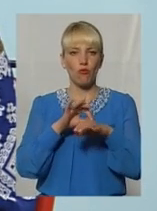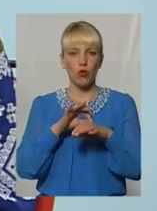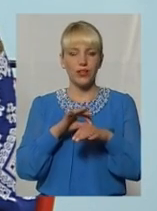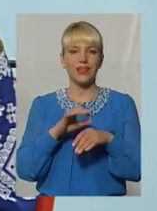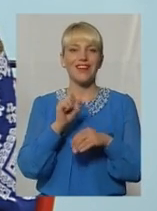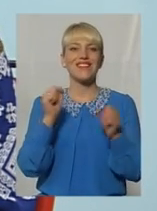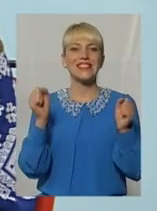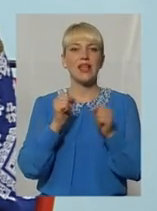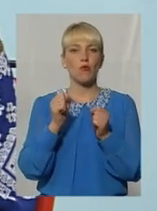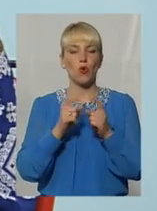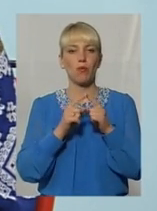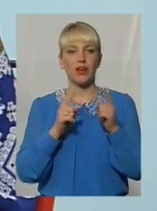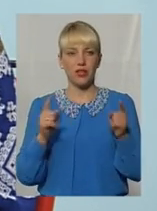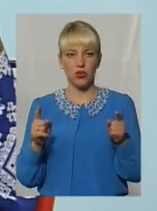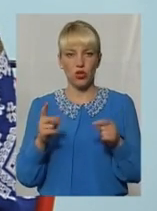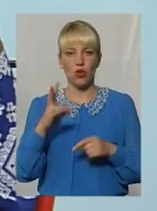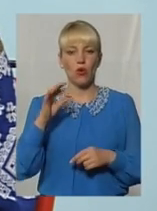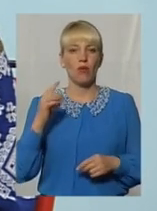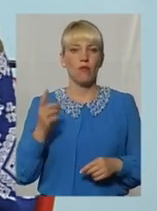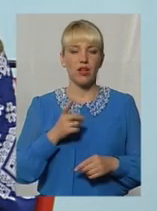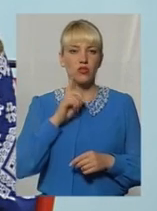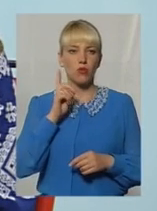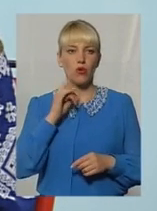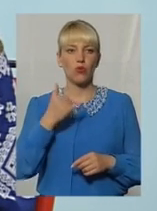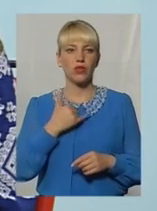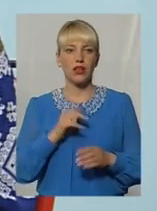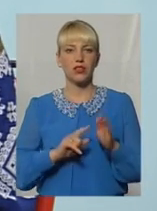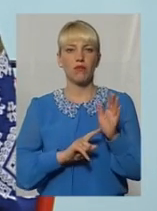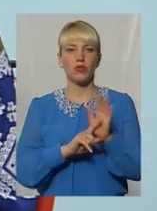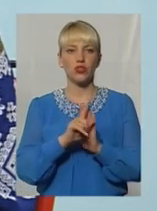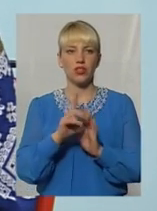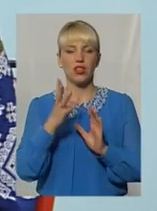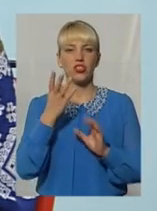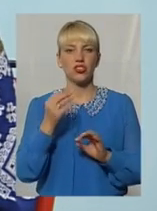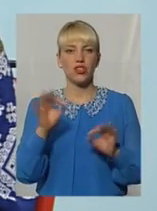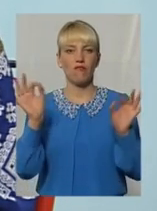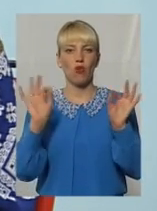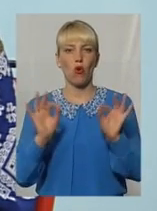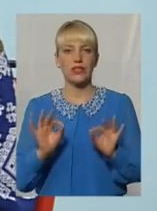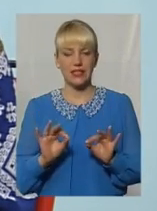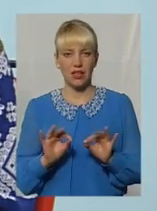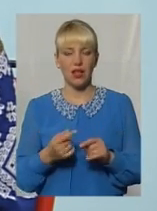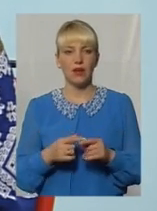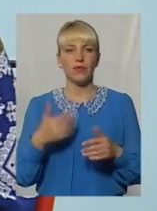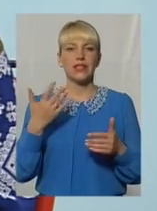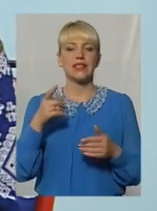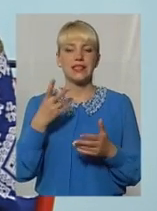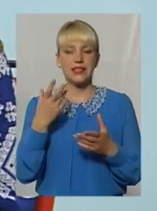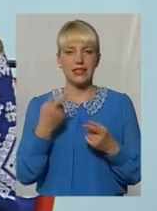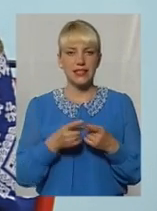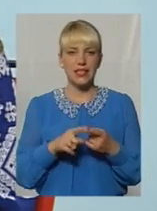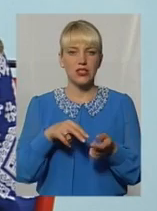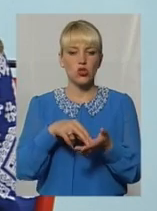вегетації. Але перше омолодження у нас починалося ще восени. Це ще стояли дерева,